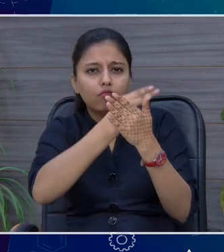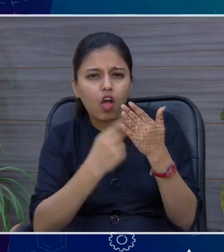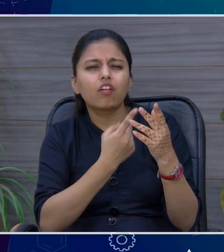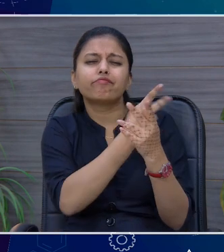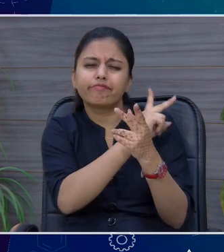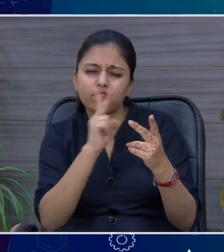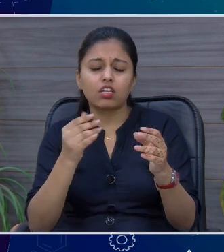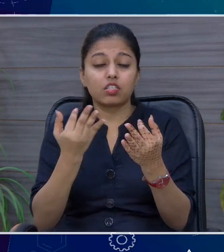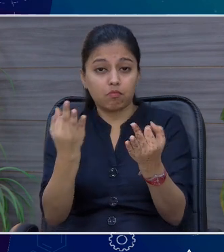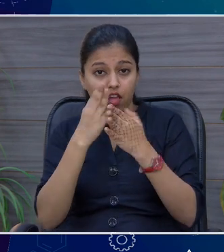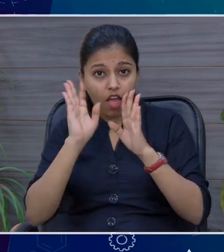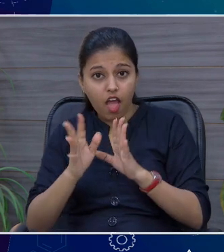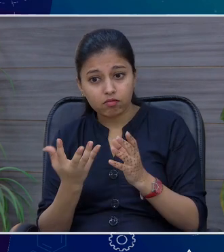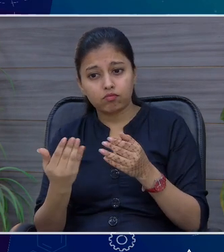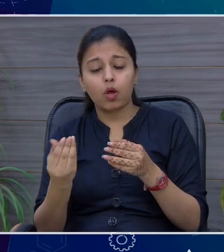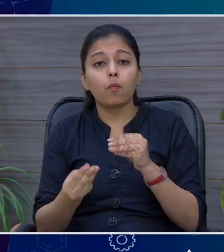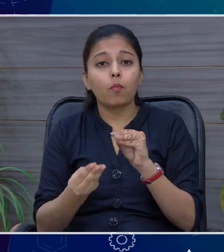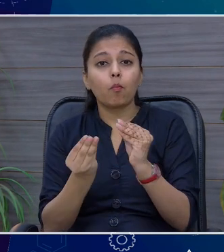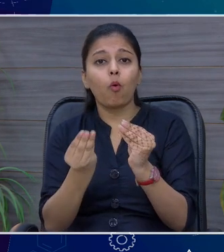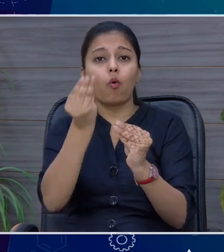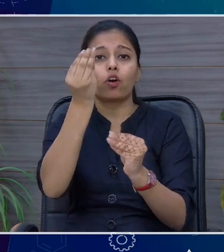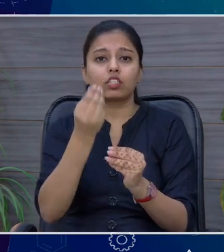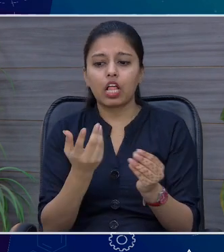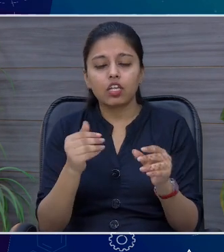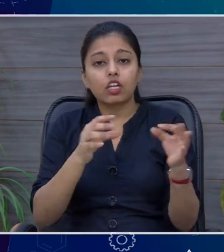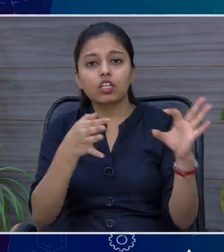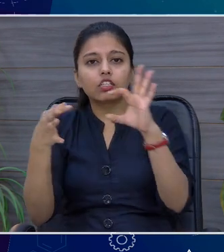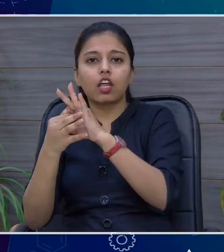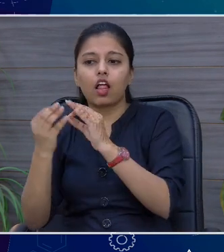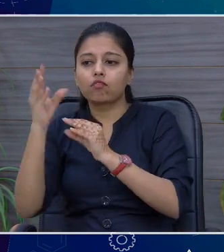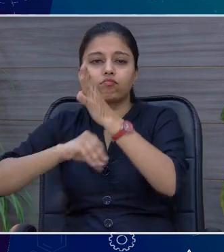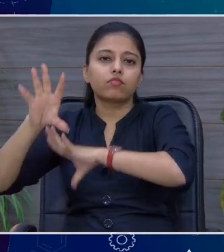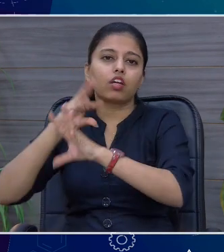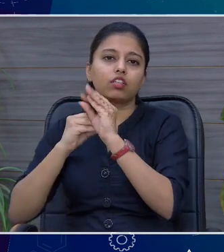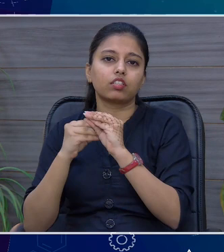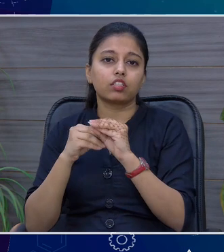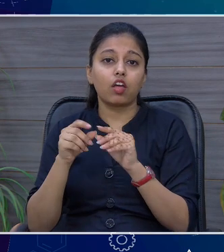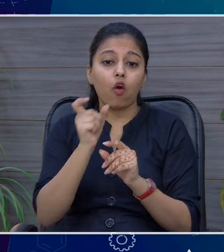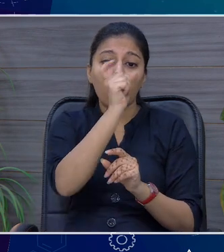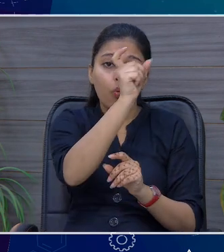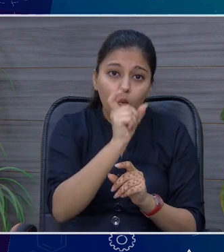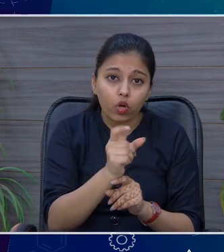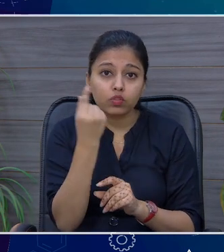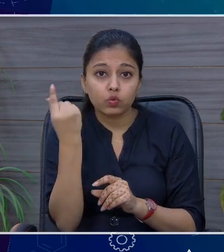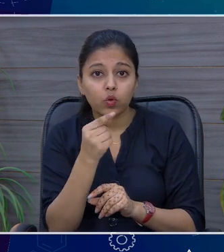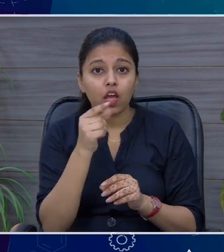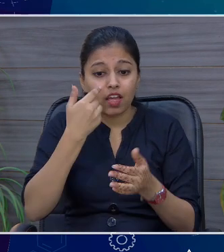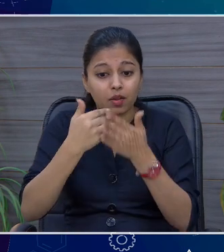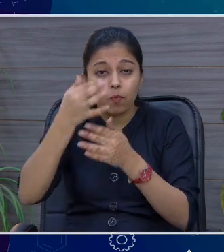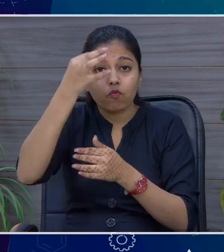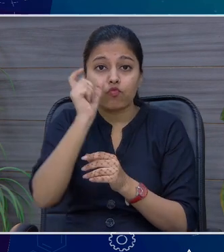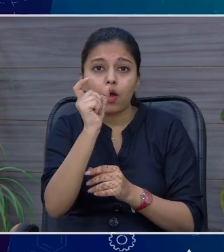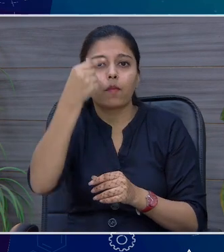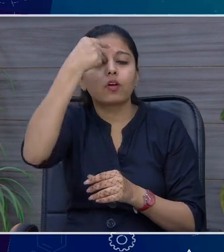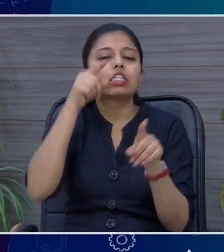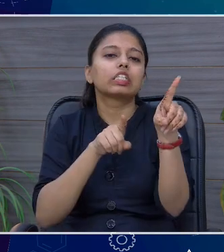whatever, उस चीज को incorporate किया जाए उनकी learning के साथ, repetition के जाए उन words की, जिन words में उनको प्रॉब्लम होती है,